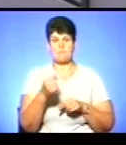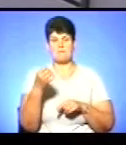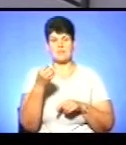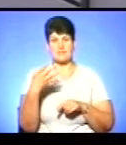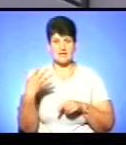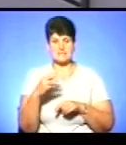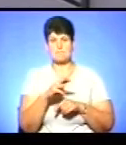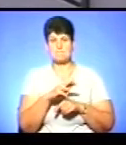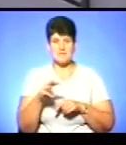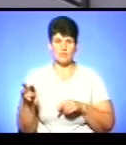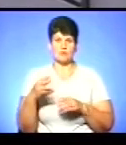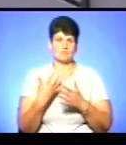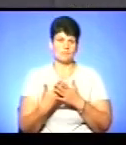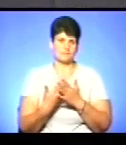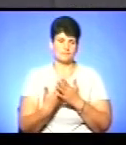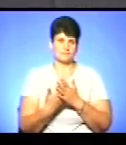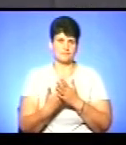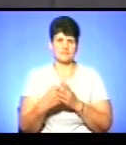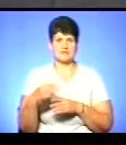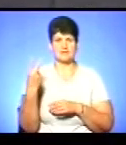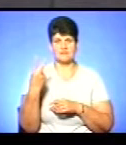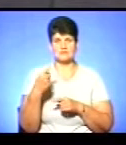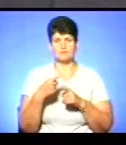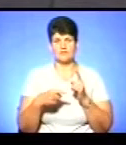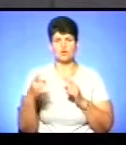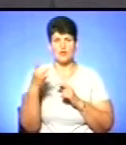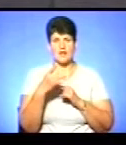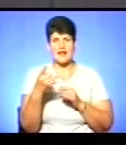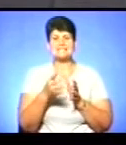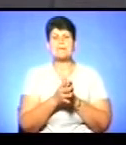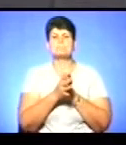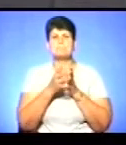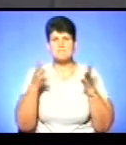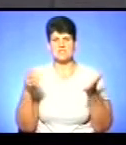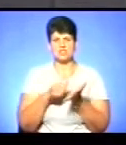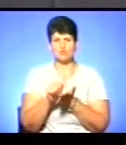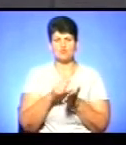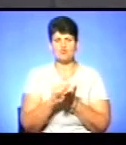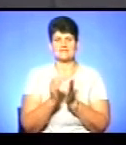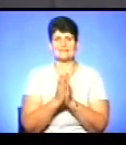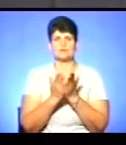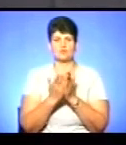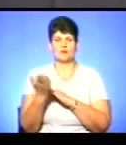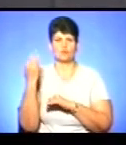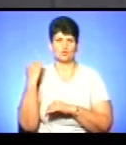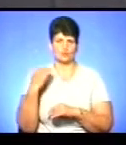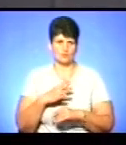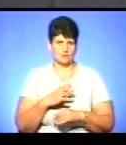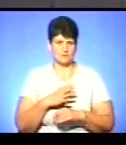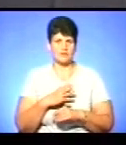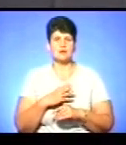мільйонів орієнтовно, ну на 2,5 рази більше друкується підручників, ніж колись було. Тому